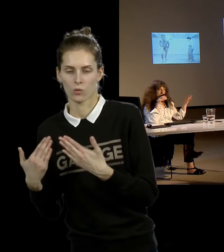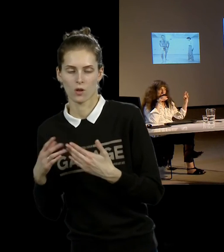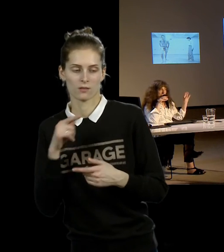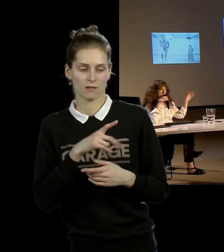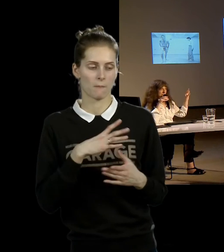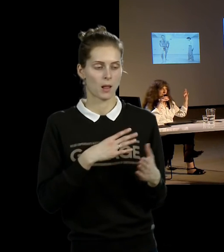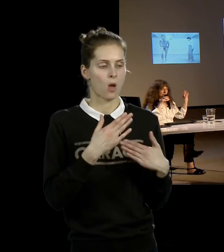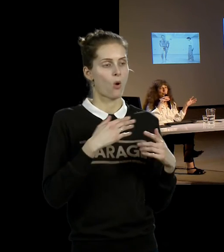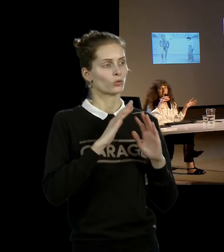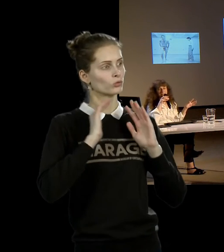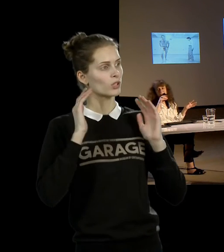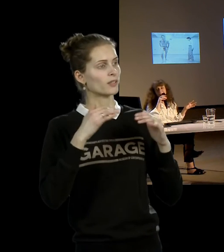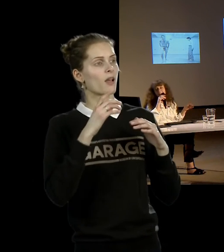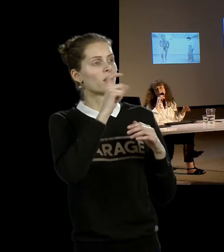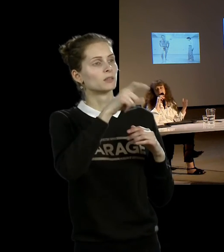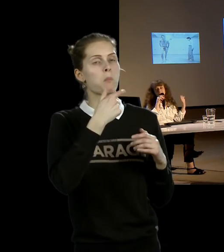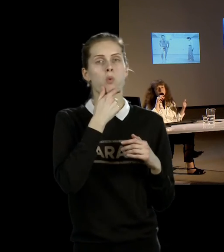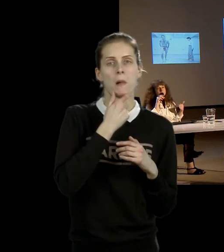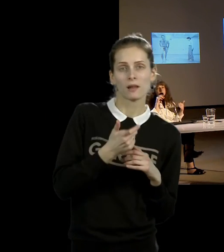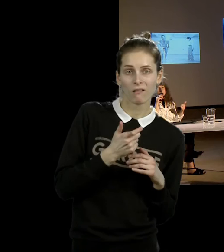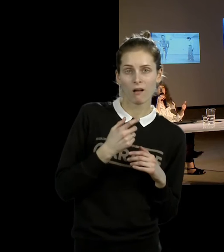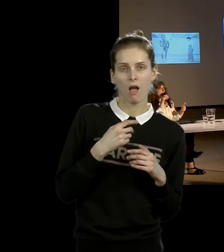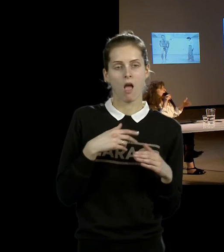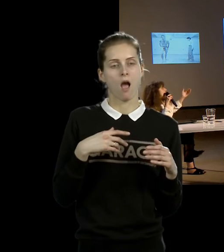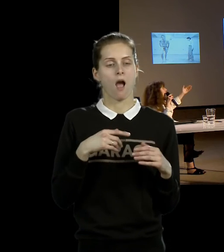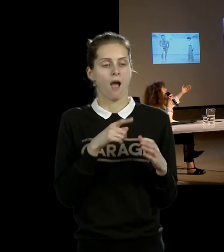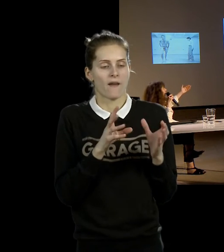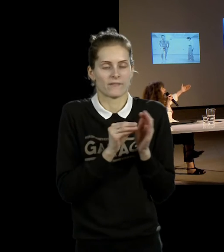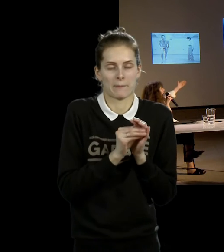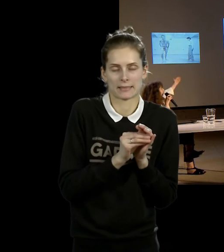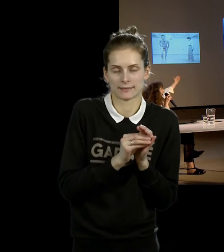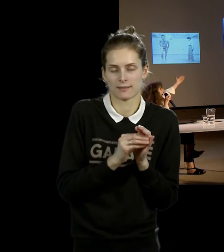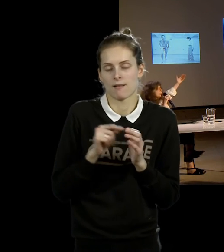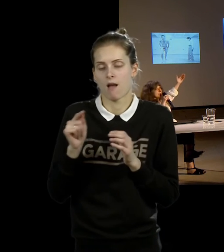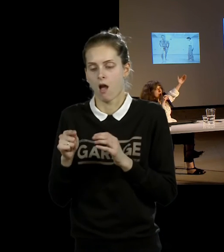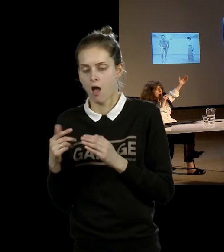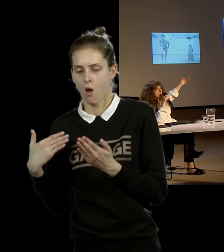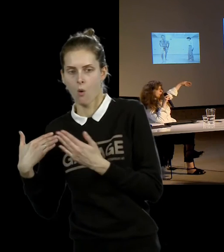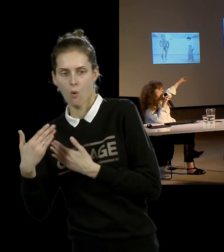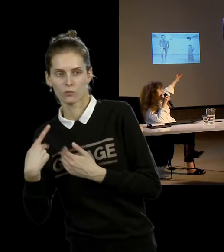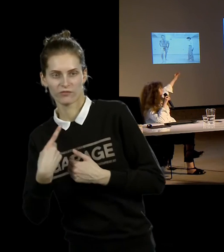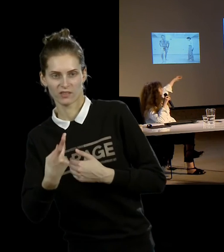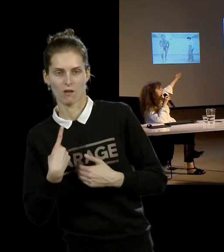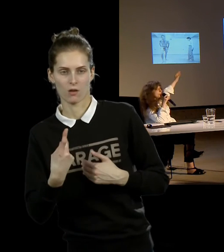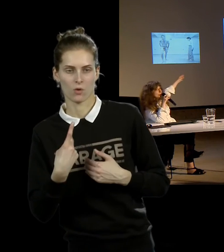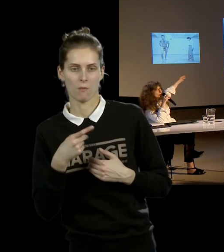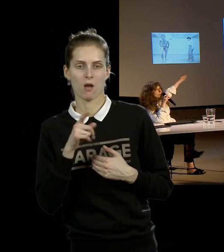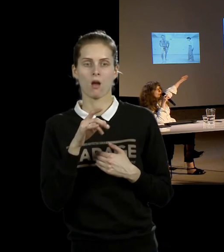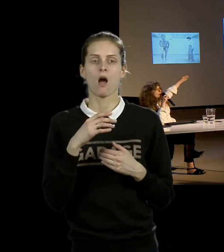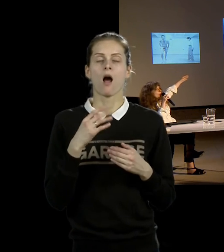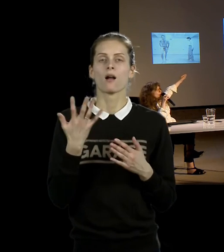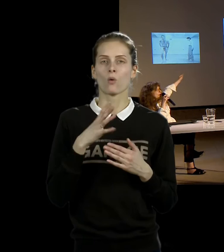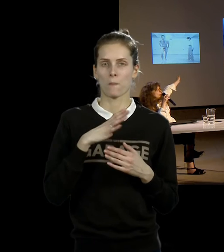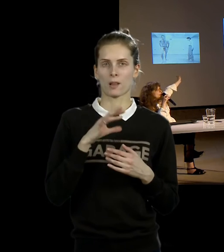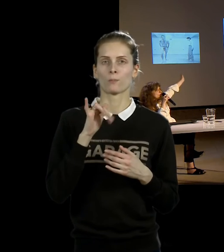переломная. Что происходит? Улай бегает, стоит перед стеной,